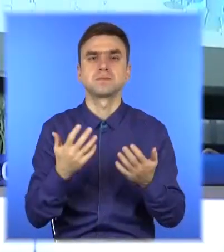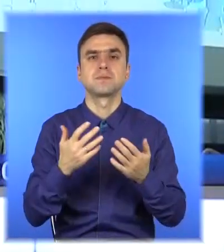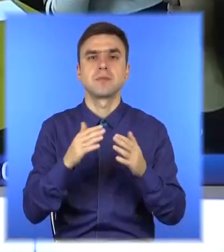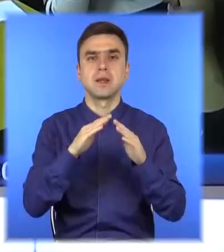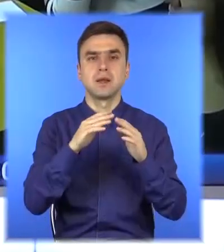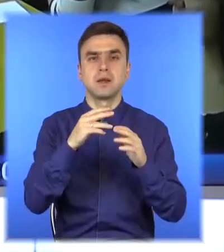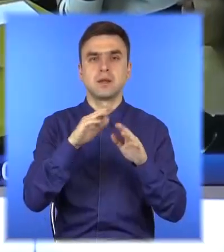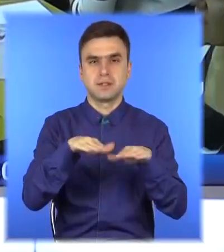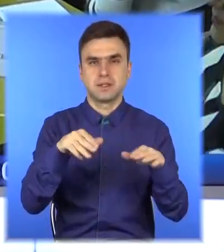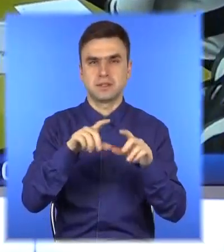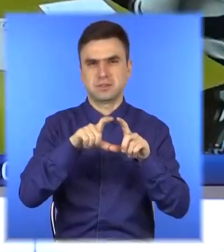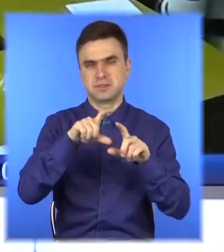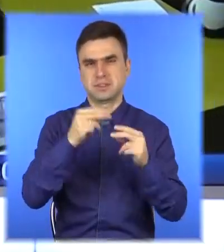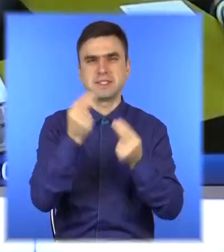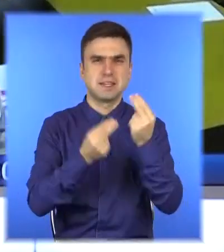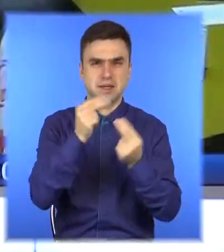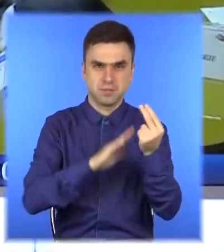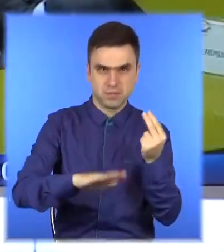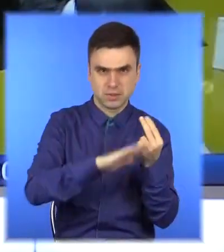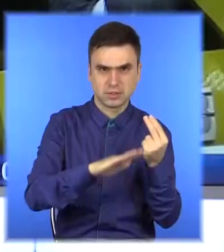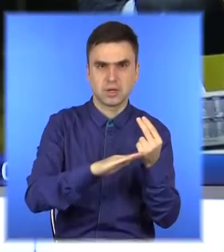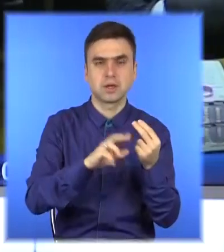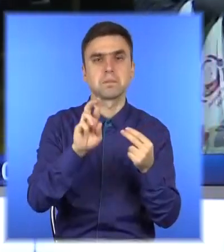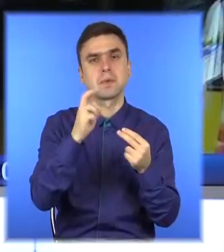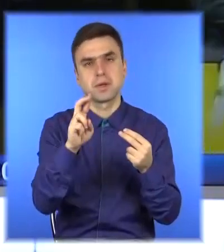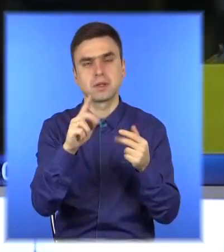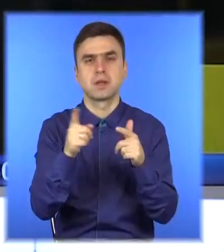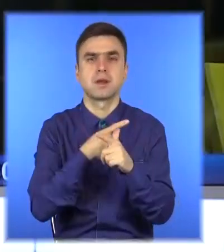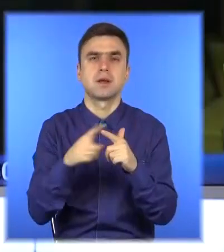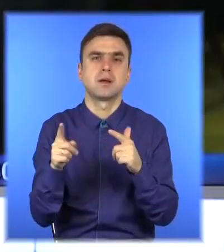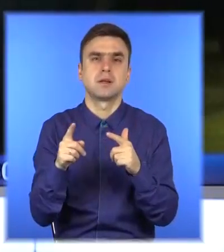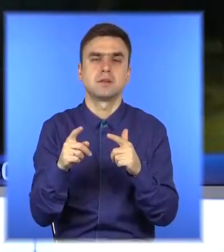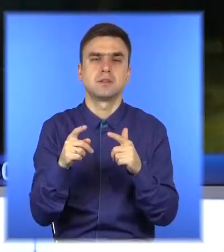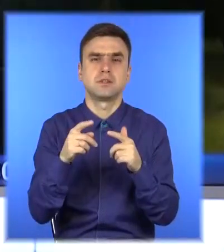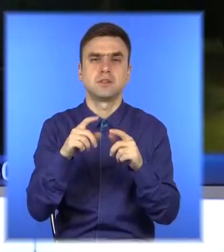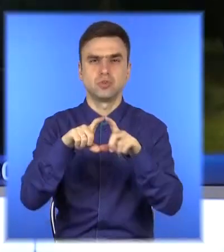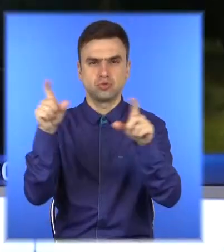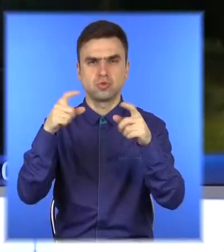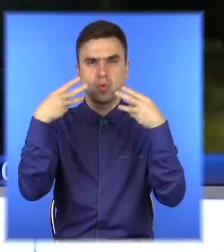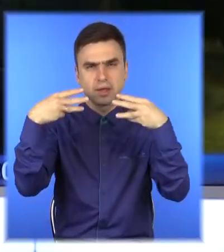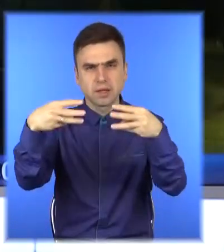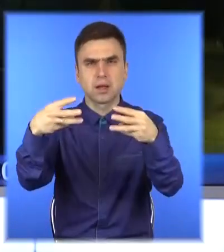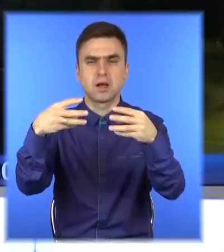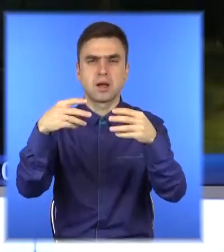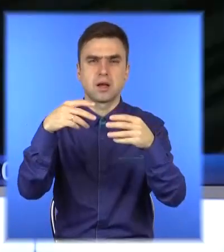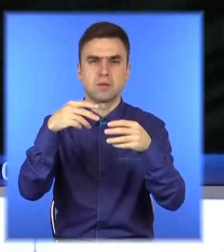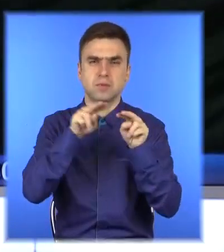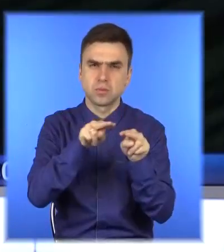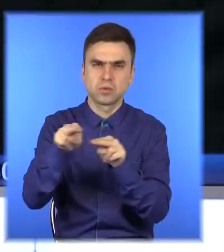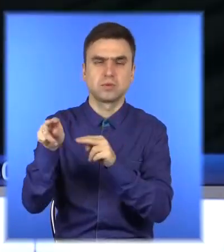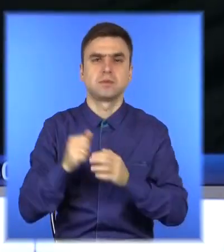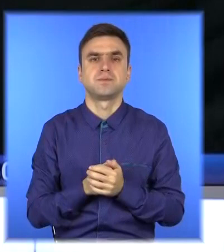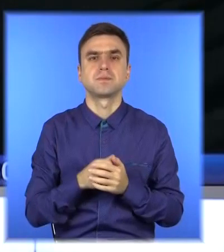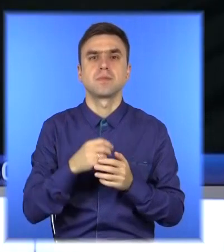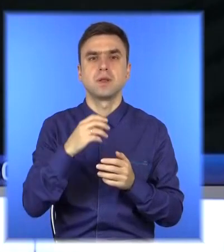відеоспостереження в школі. У місь виконкомі вручили сертифікати переможцям конкурсу «Громадський бюджет-2018». Обрали